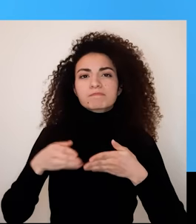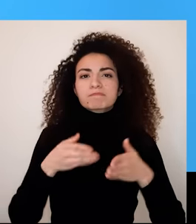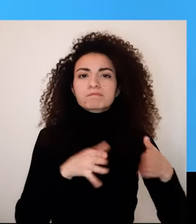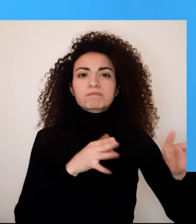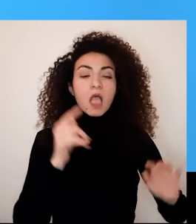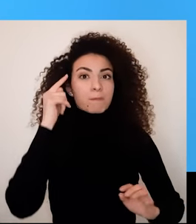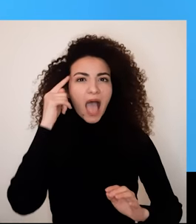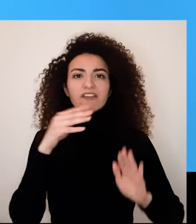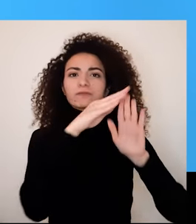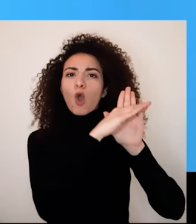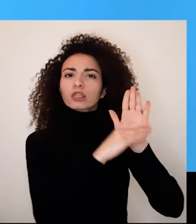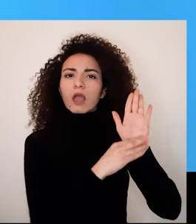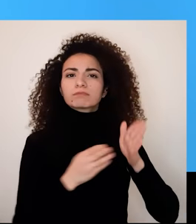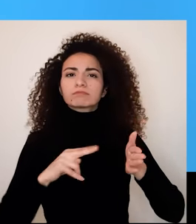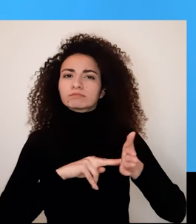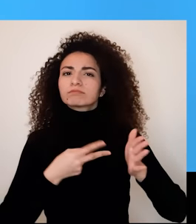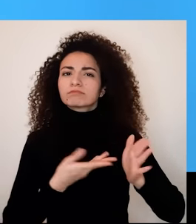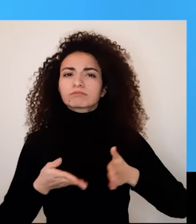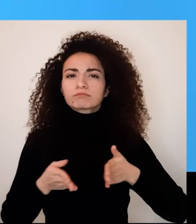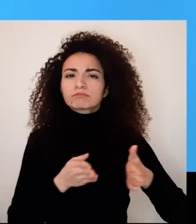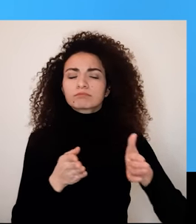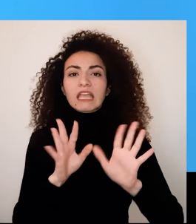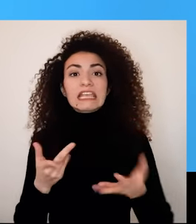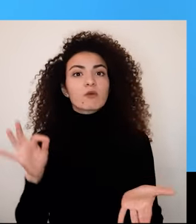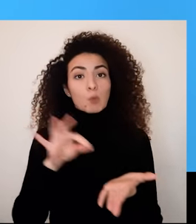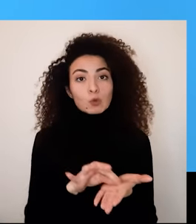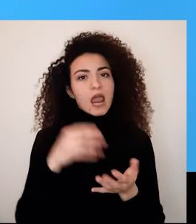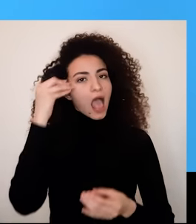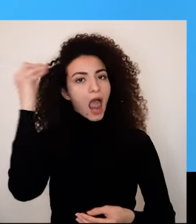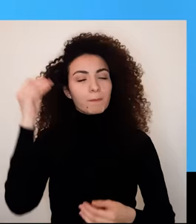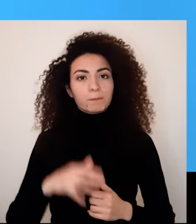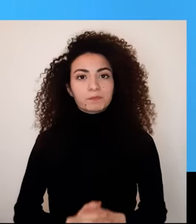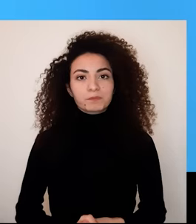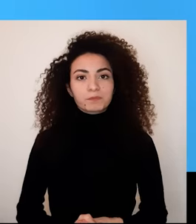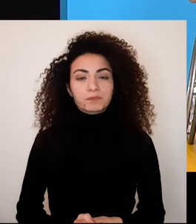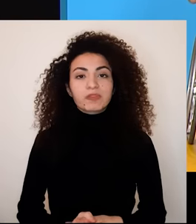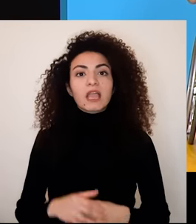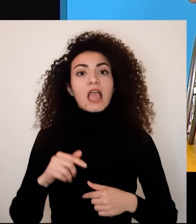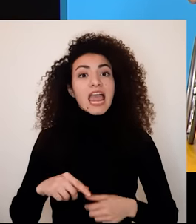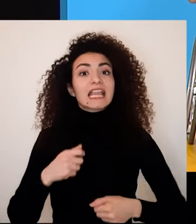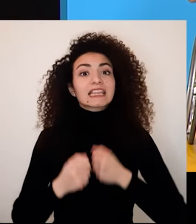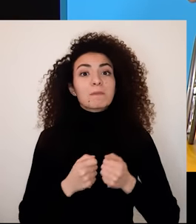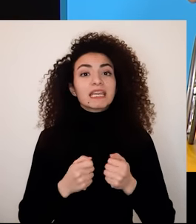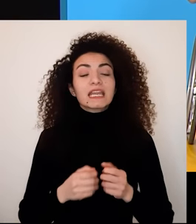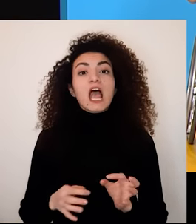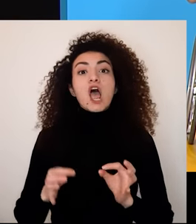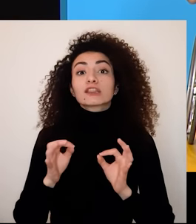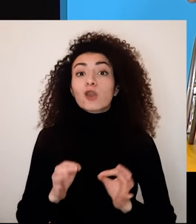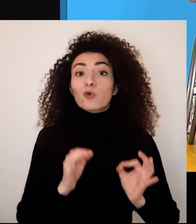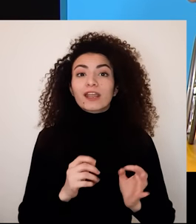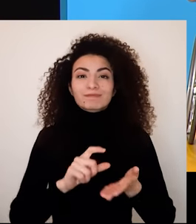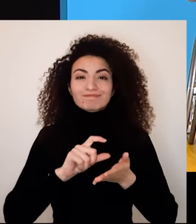وغيرها بتفتح مجالة سارة لوضع أهداف وإنشاء خطة عمل مع توقعات وقعية من بعد ما استعرضنا الخطوة